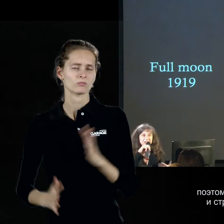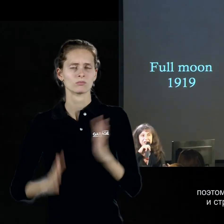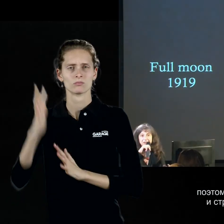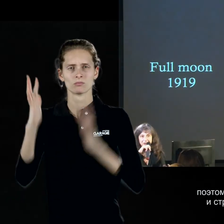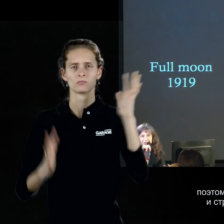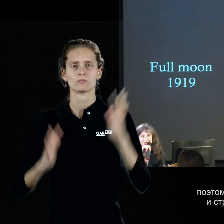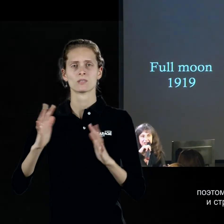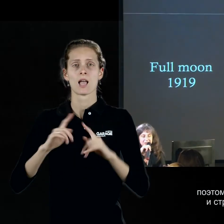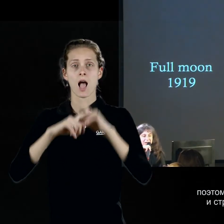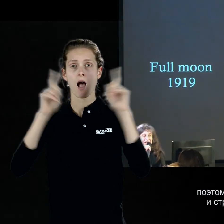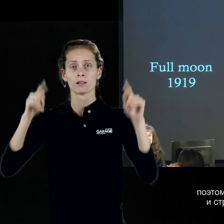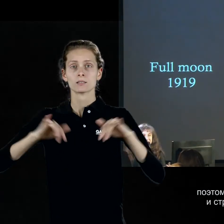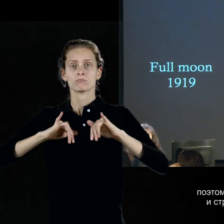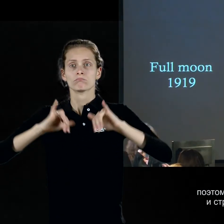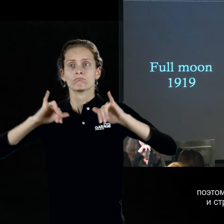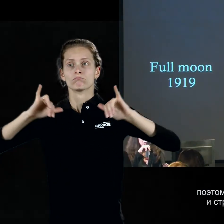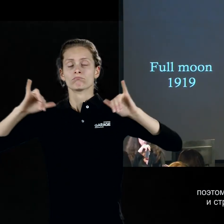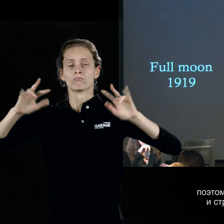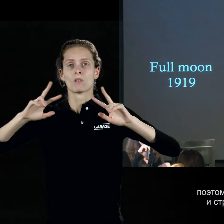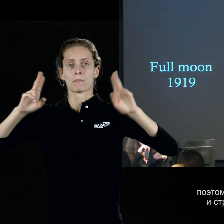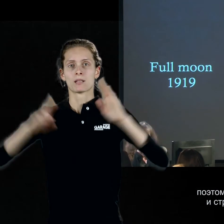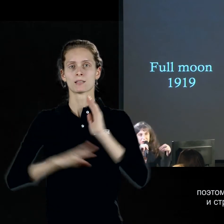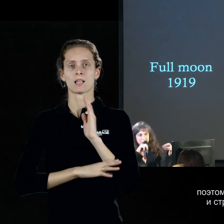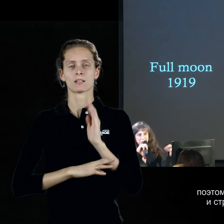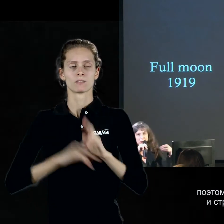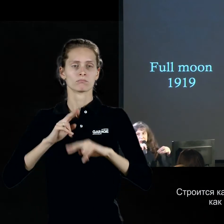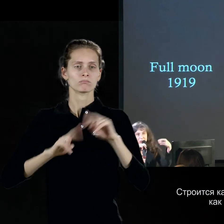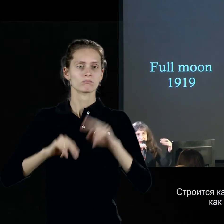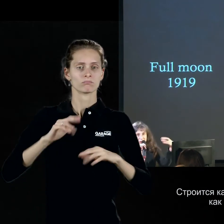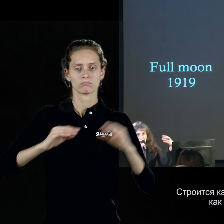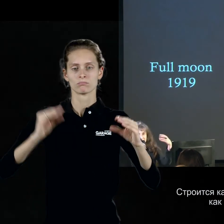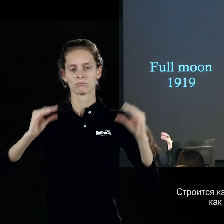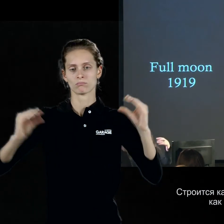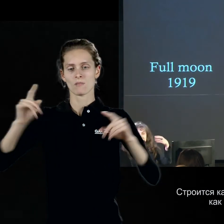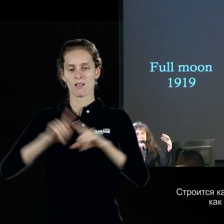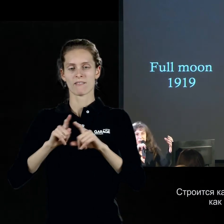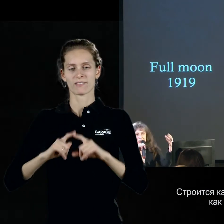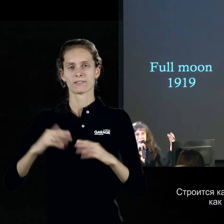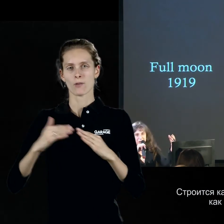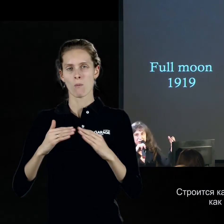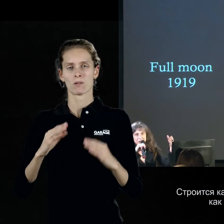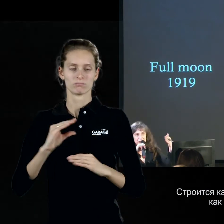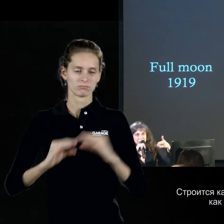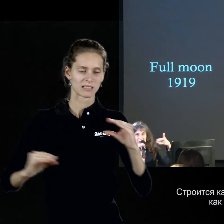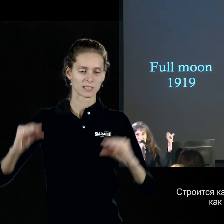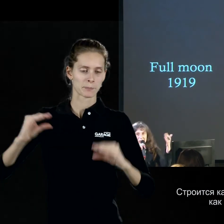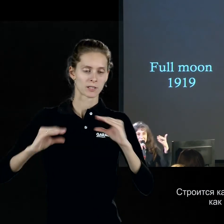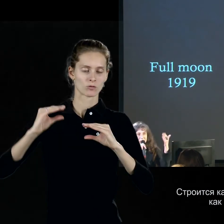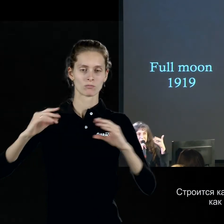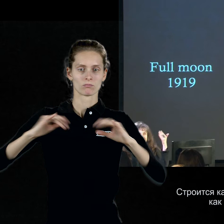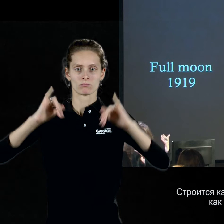расти как дерево для клея, и строится как дом, кирпич за кирпичом, строится как вот эта самая строящаяся башня, на